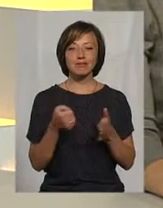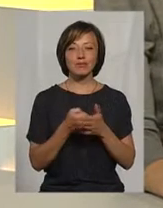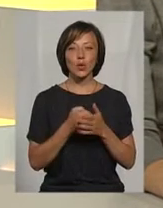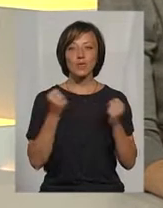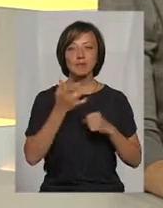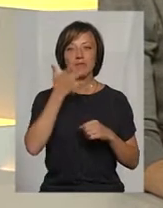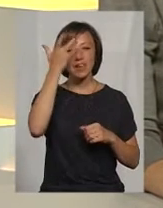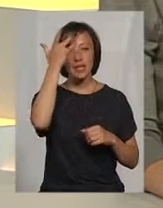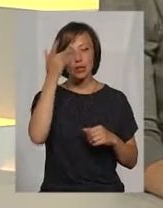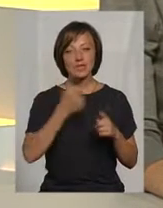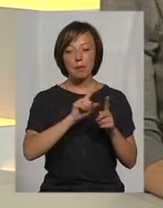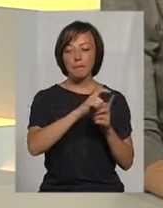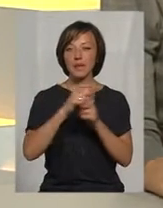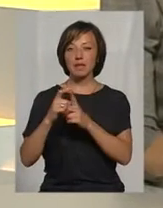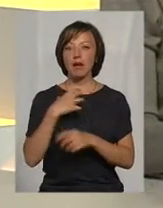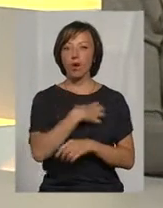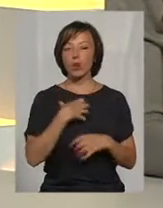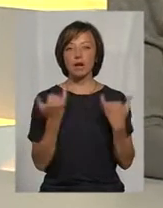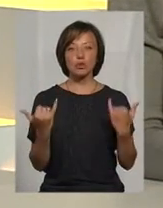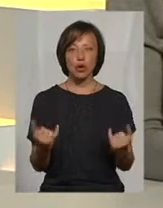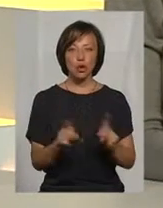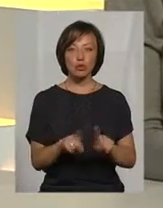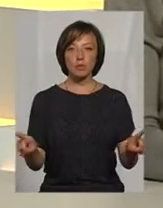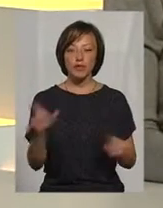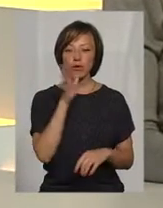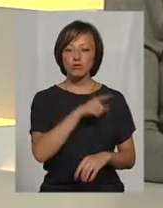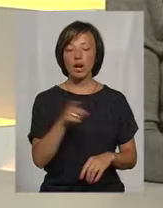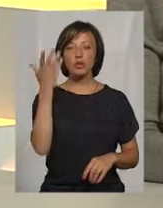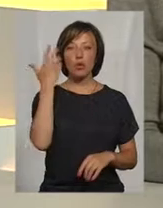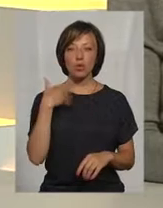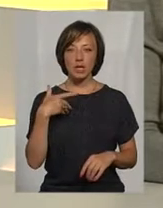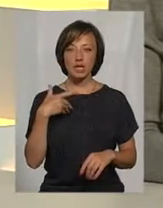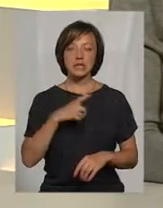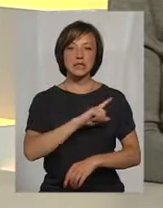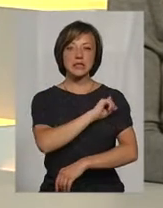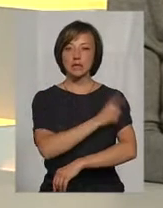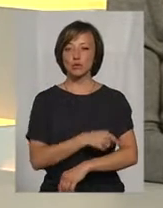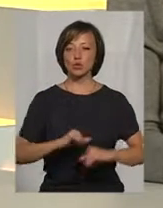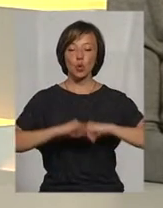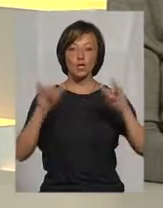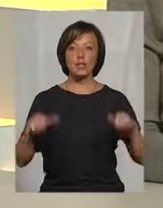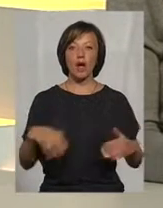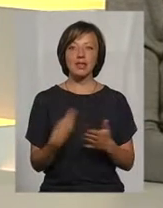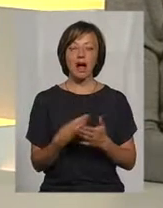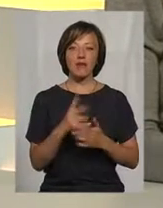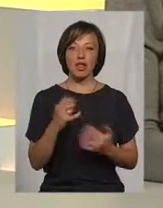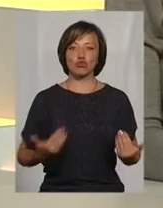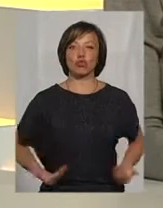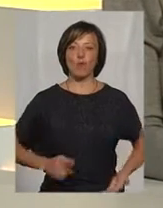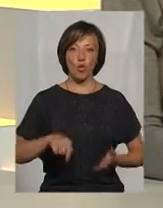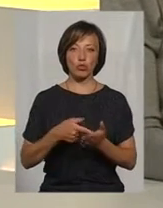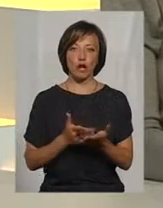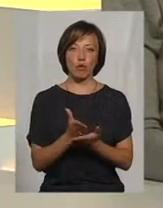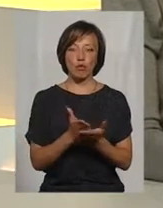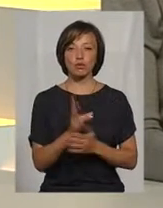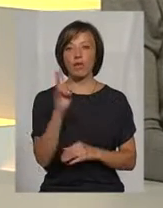це приказка, яка актуальна і сьогодні, особливо в час, коли стрімко зростають тарифи на житлово-комунальні